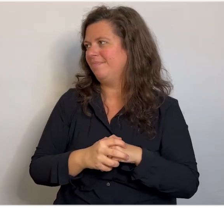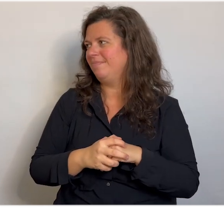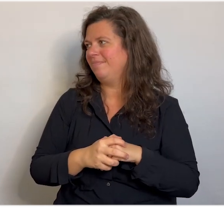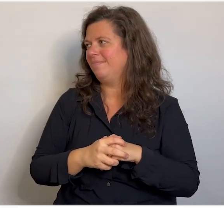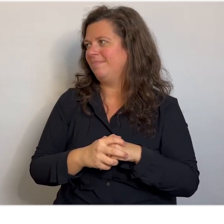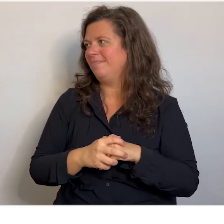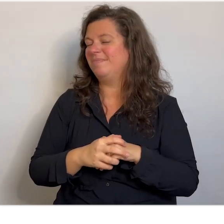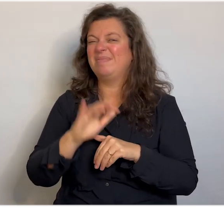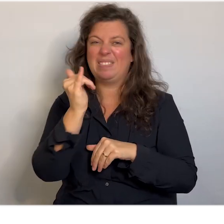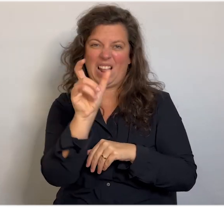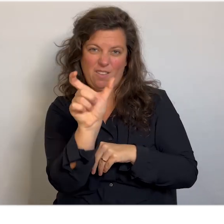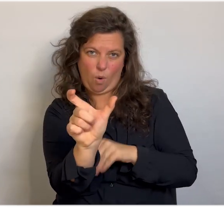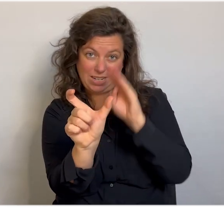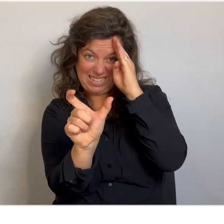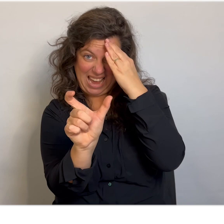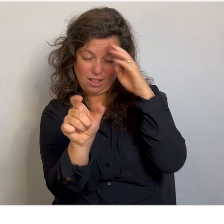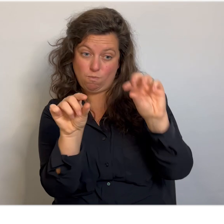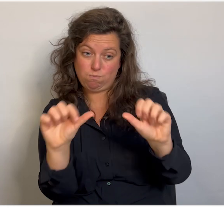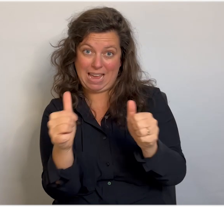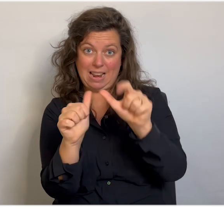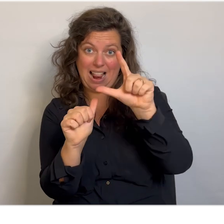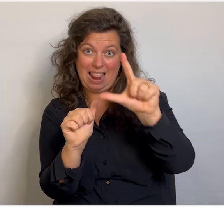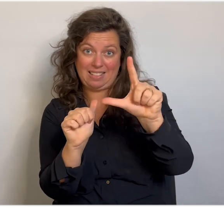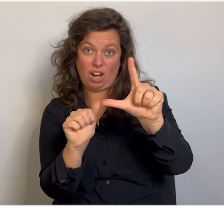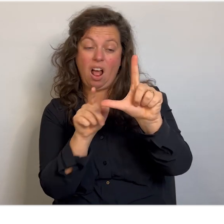Welk woord ken jij met de letter L?